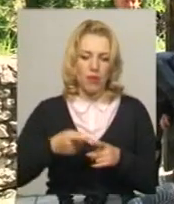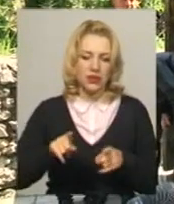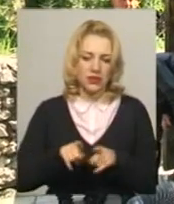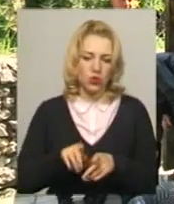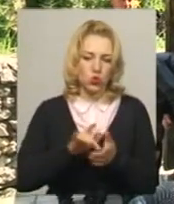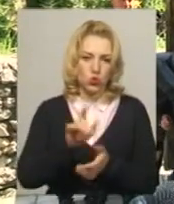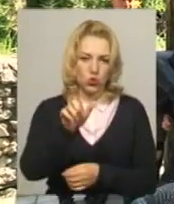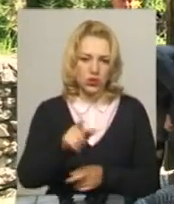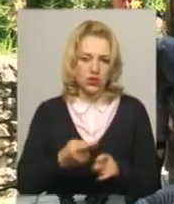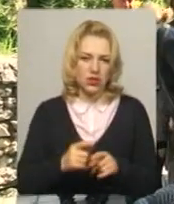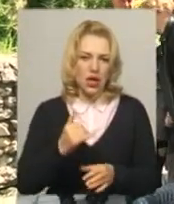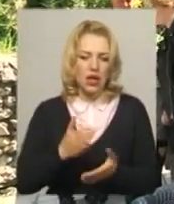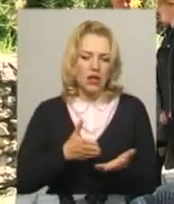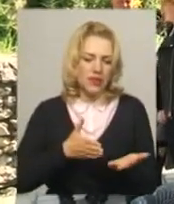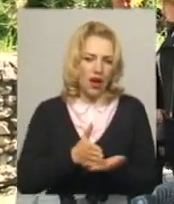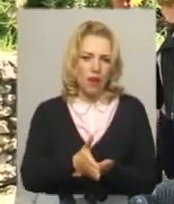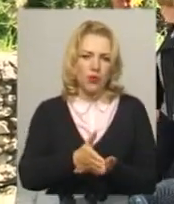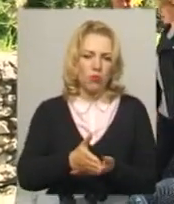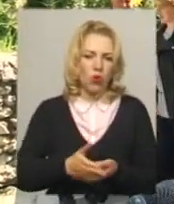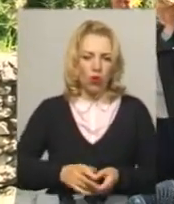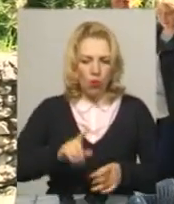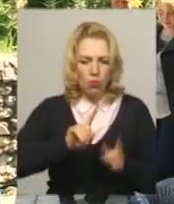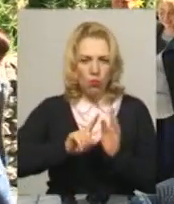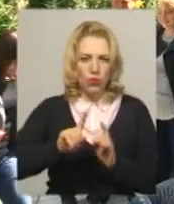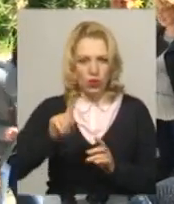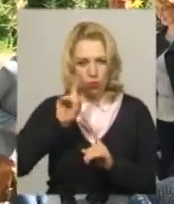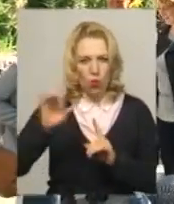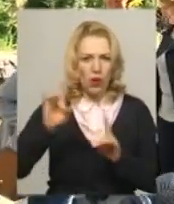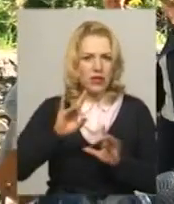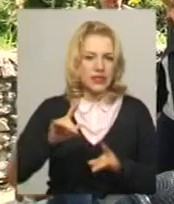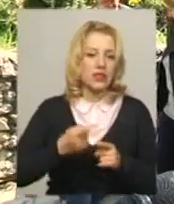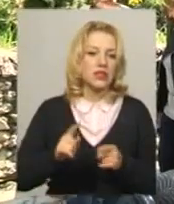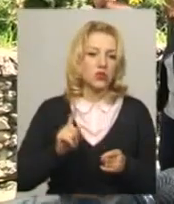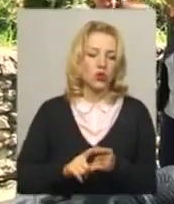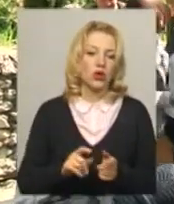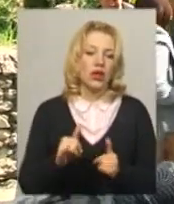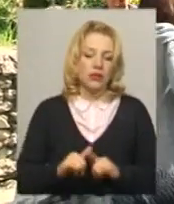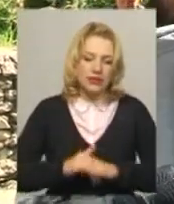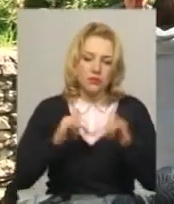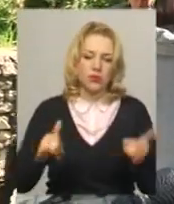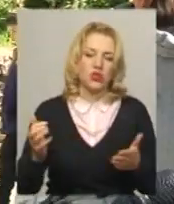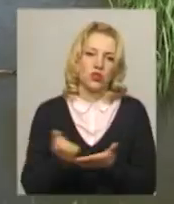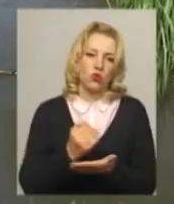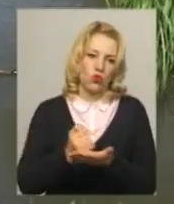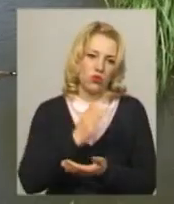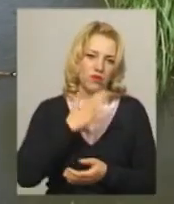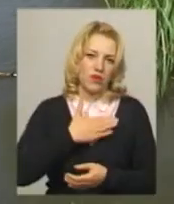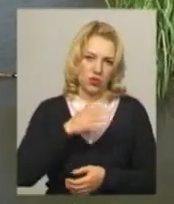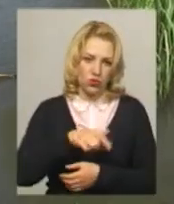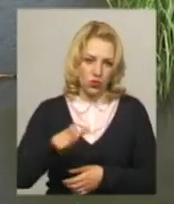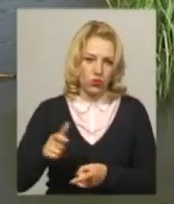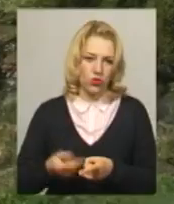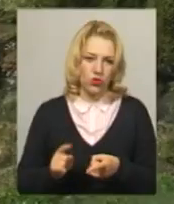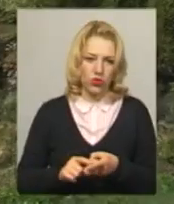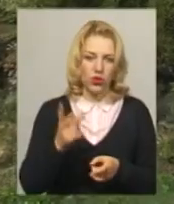також є один з напрямків популяризації розвитку і разом з тим збільшення доходів жителів нашої громади. Друга зупинка